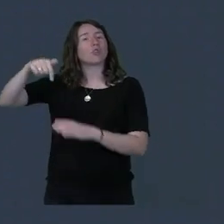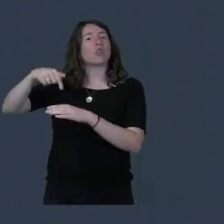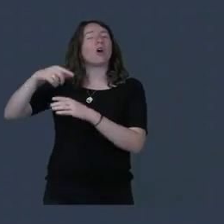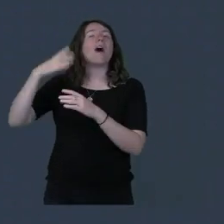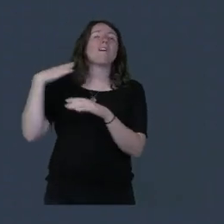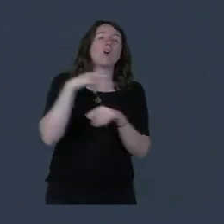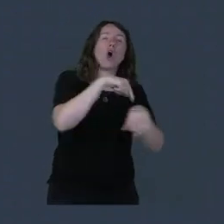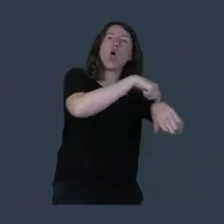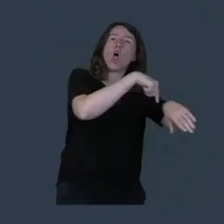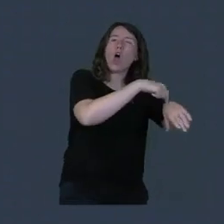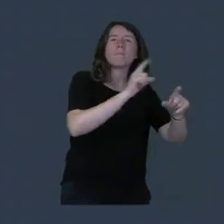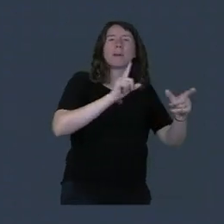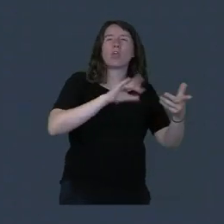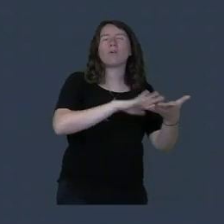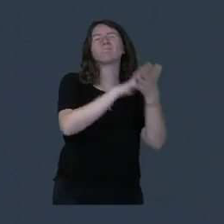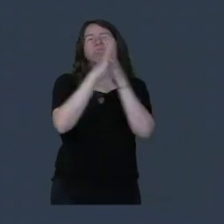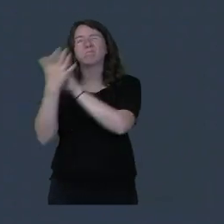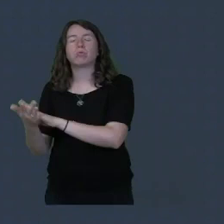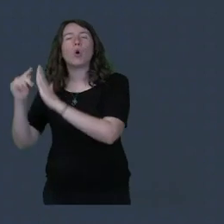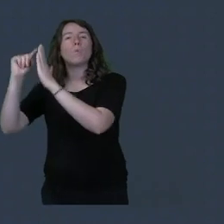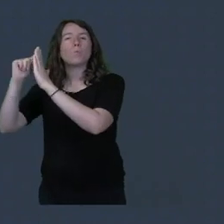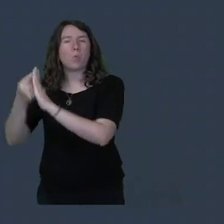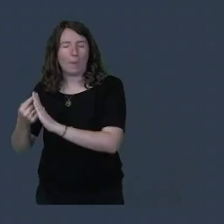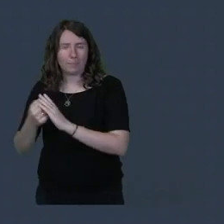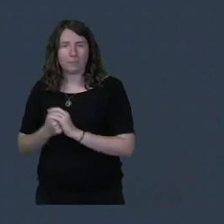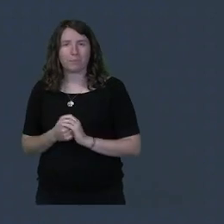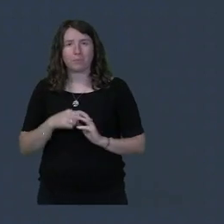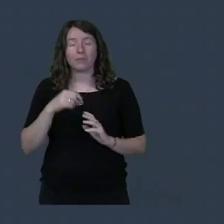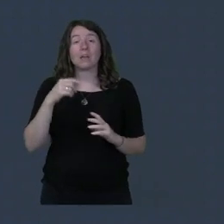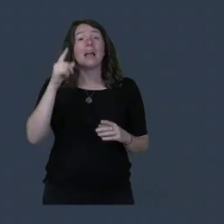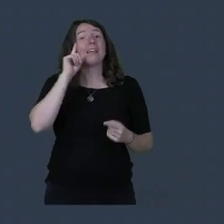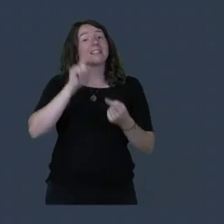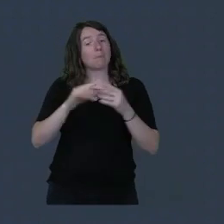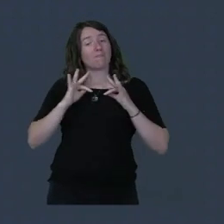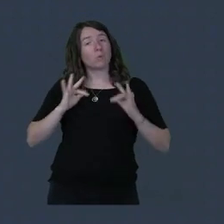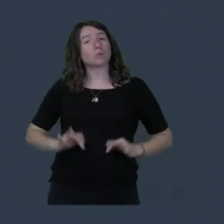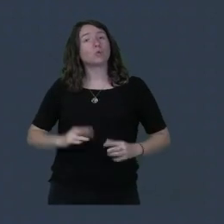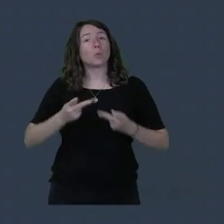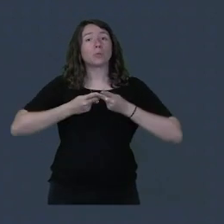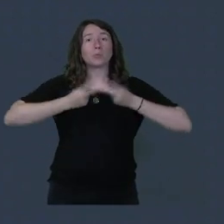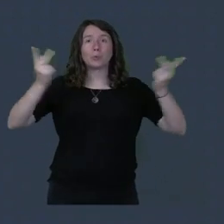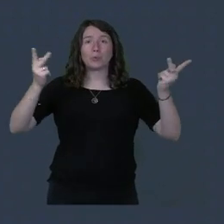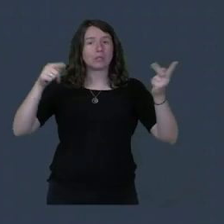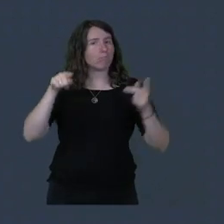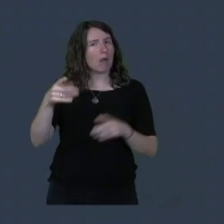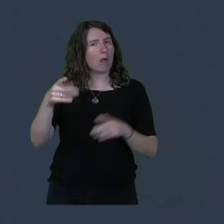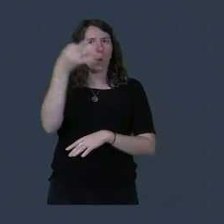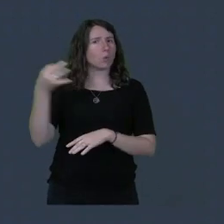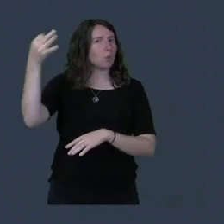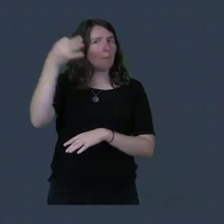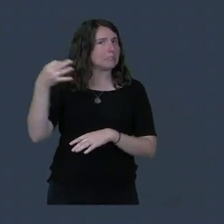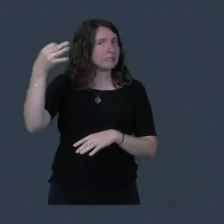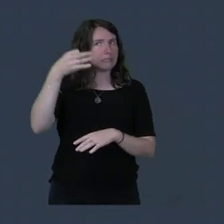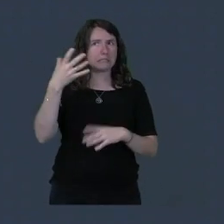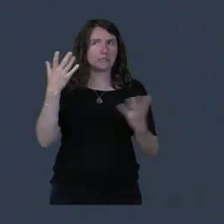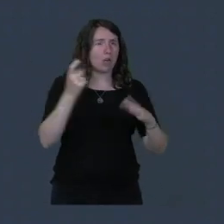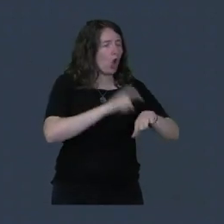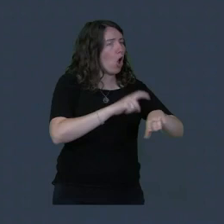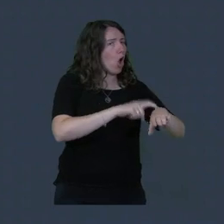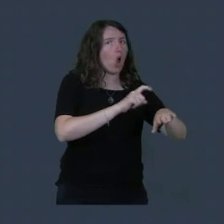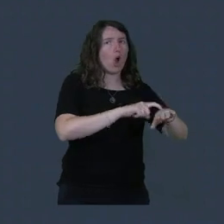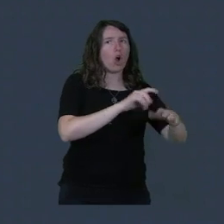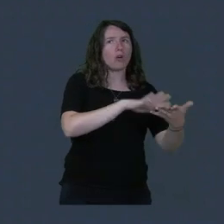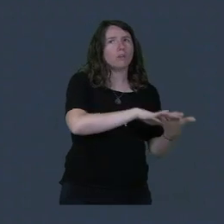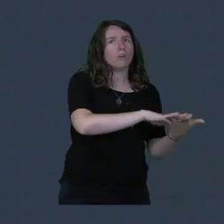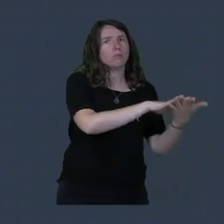d'heure. Et en fait, ces transformations étaient automatiques pour la fonction publique où ils se sont vus automatiquement transformer leurs heures